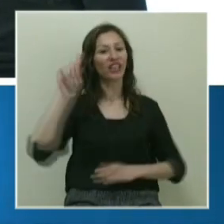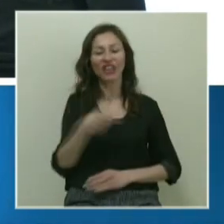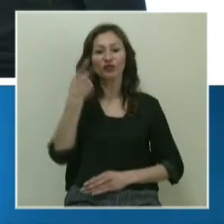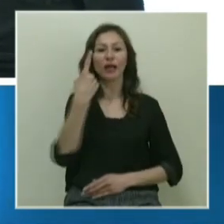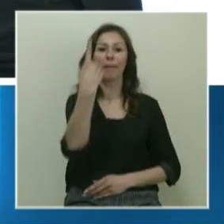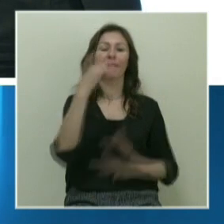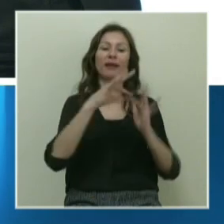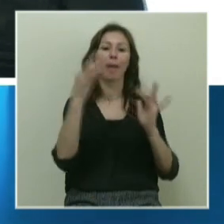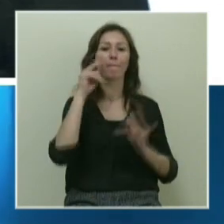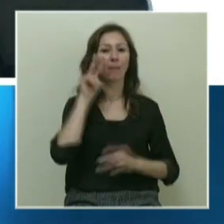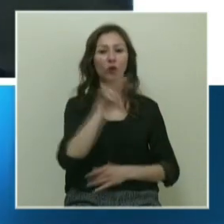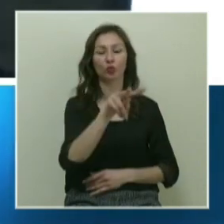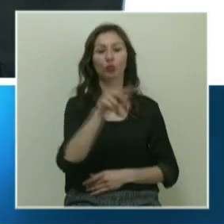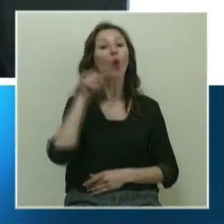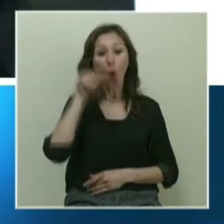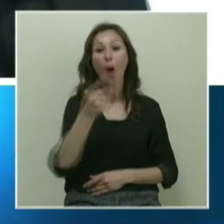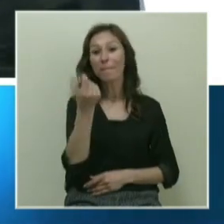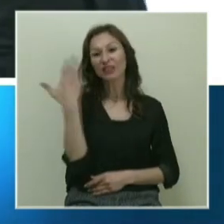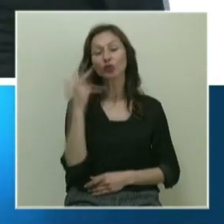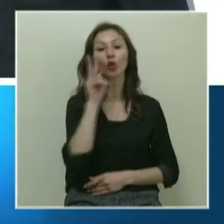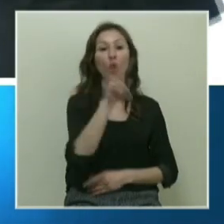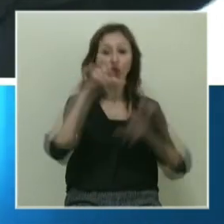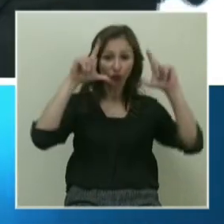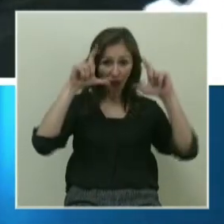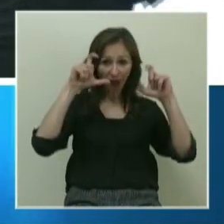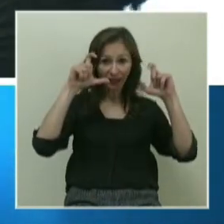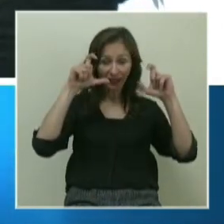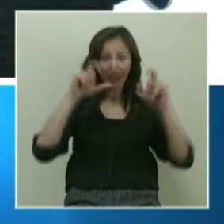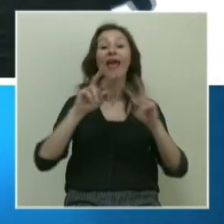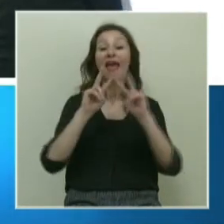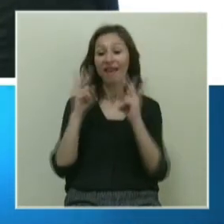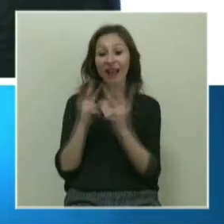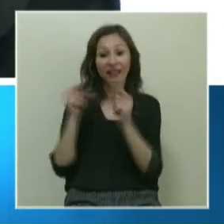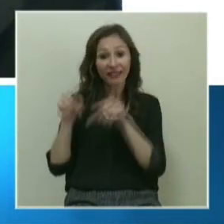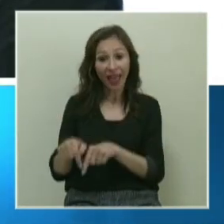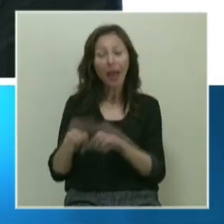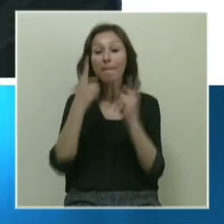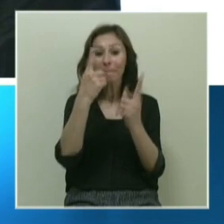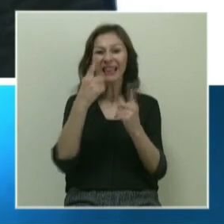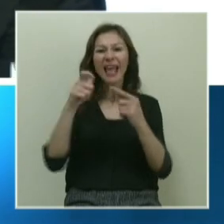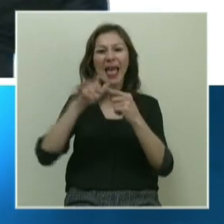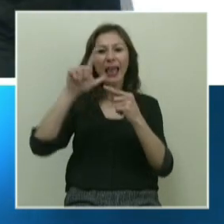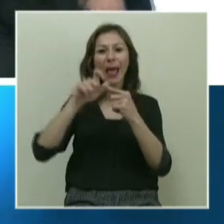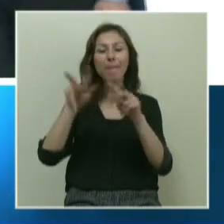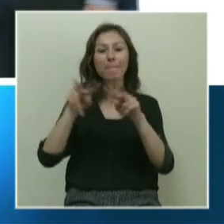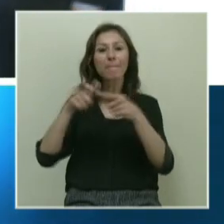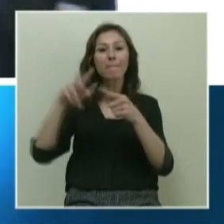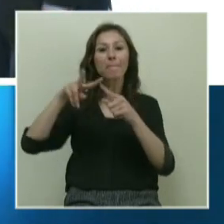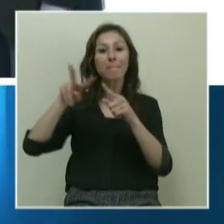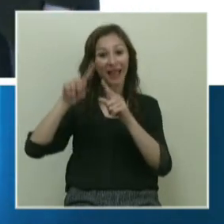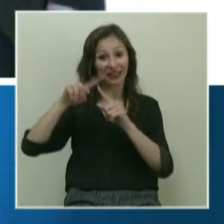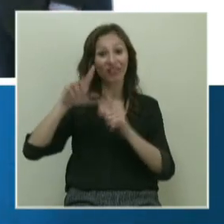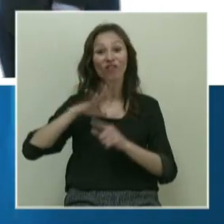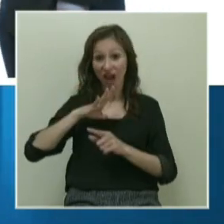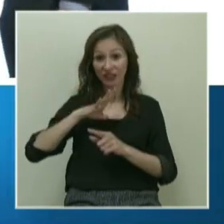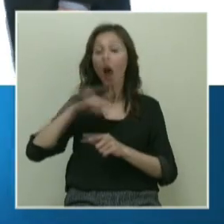birine bakıyorsunuz. Eğer o demin gördüğünüz fotoğraftaki evrende bir element varsa ve o burada